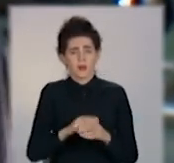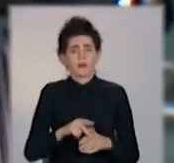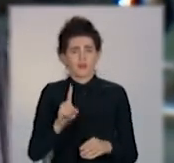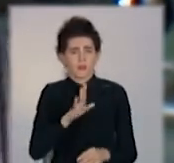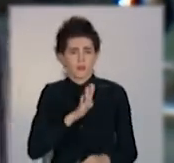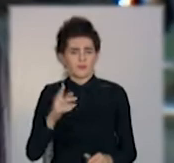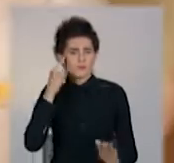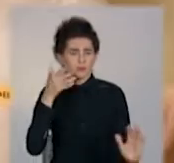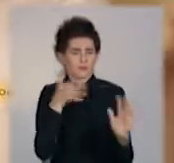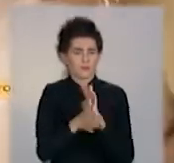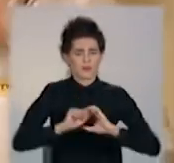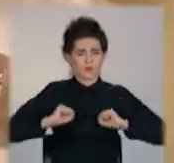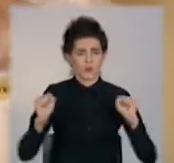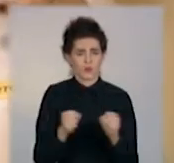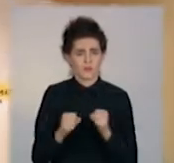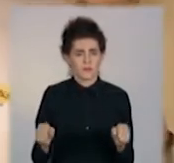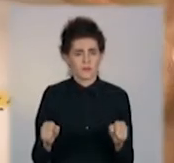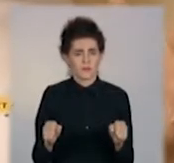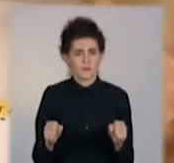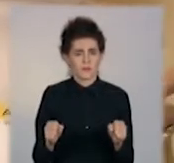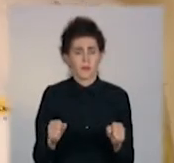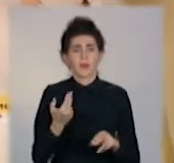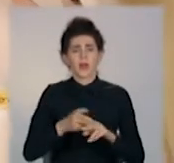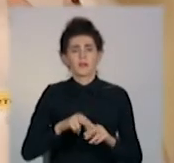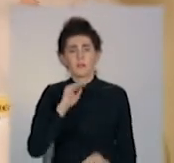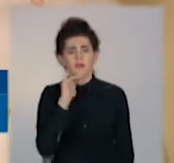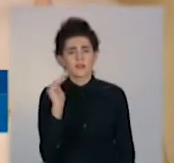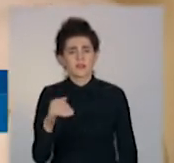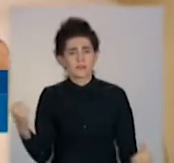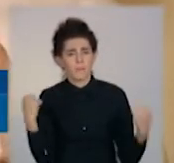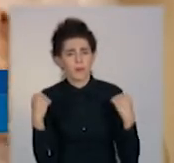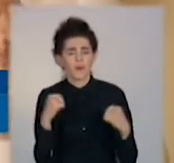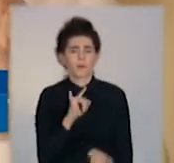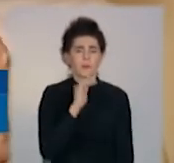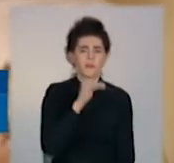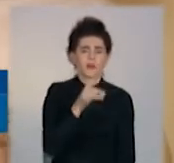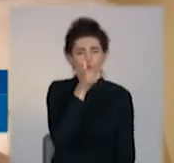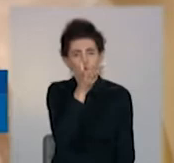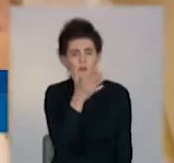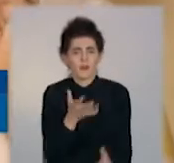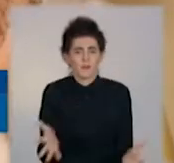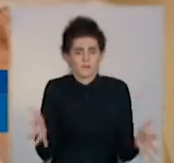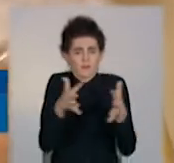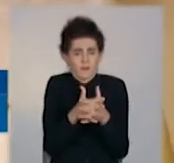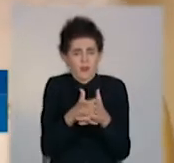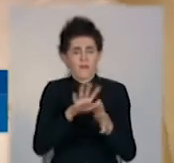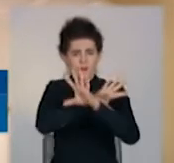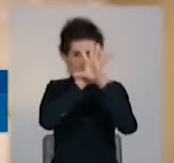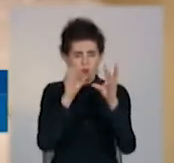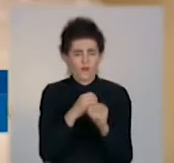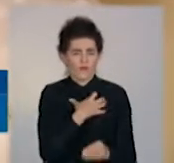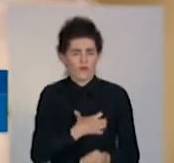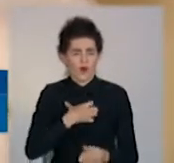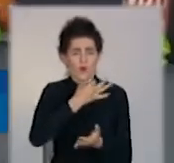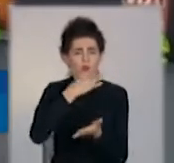запити оперативно. Ось цей симпіоз професіонального спорту і професіонального юмору, нам, кажеться, дав ровно той результат, на який